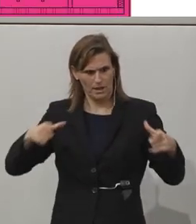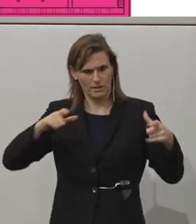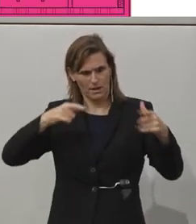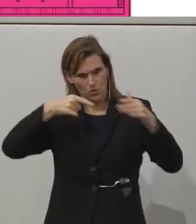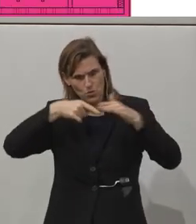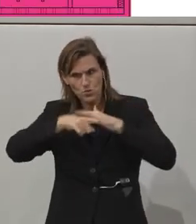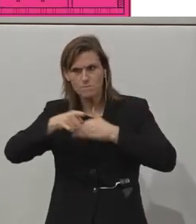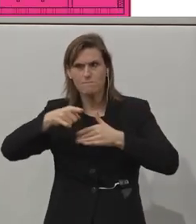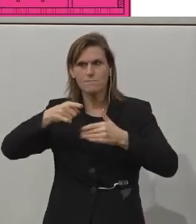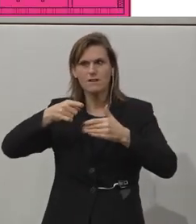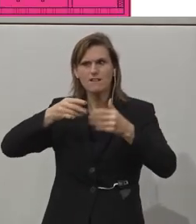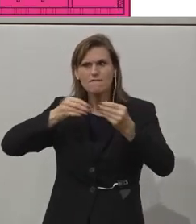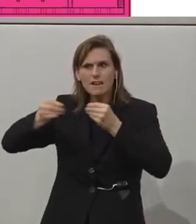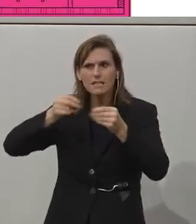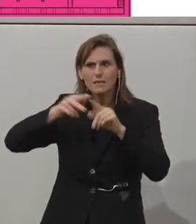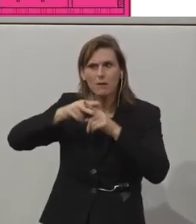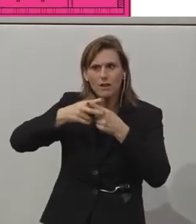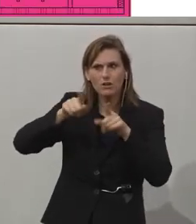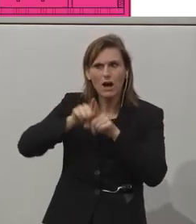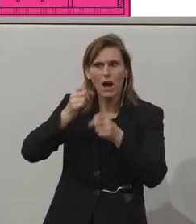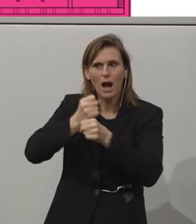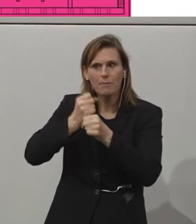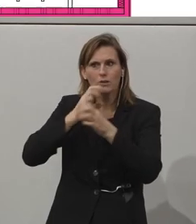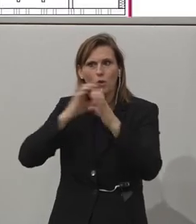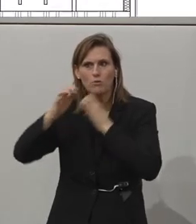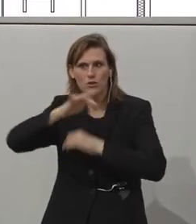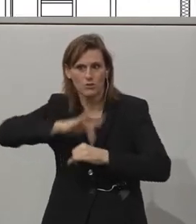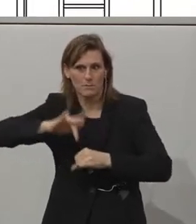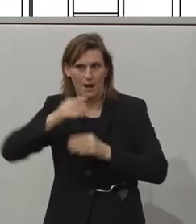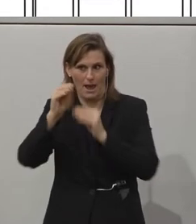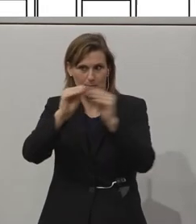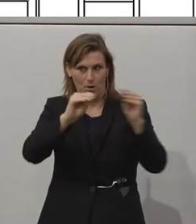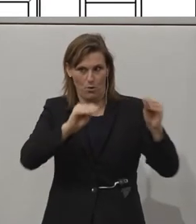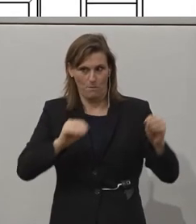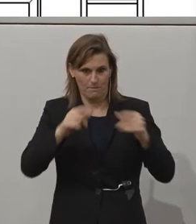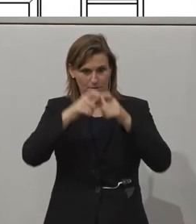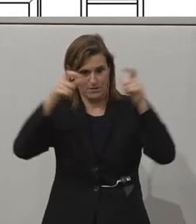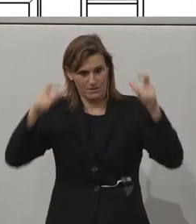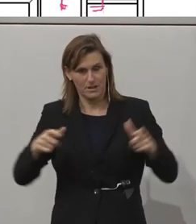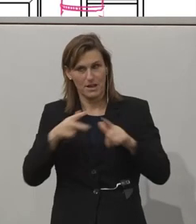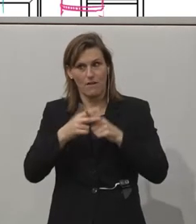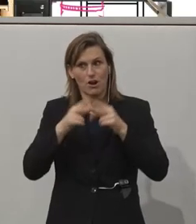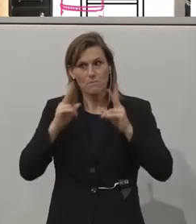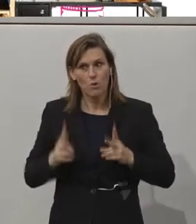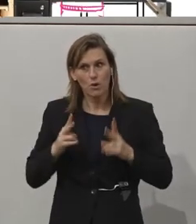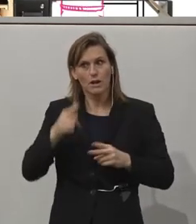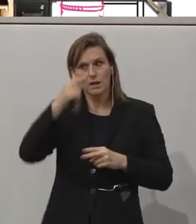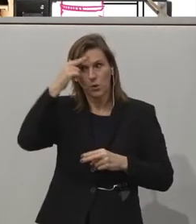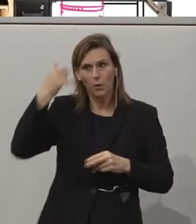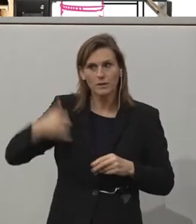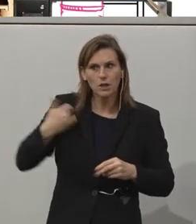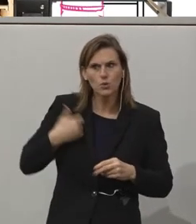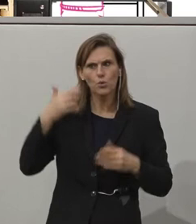Werkstatt sowie einem Arbeits und Kommunikationsbereich ausgestattet. Die Werkstatt ermöglicht den jungen Leuten ihre